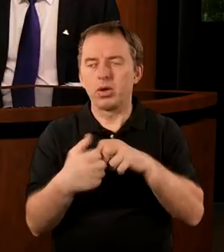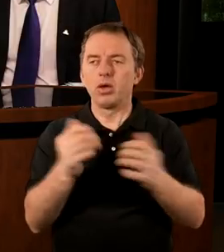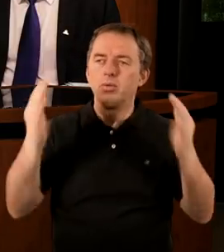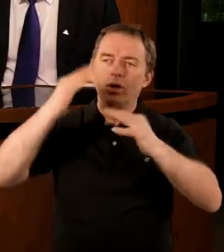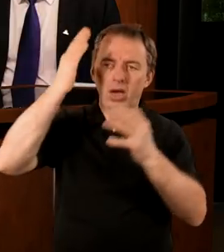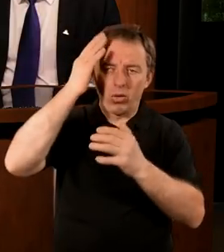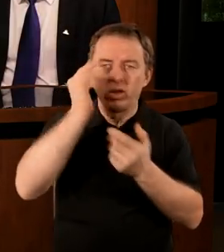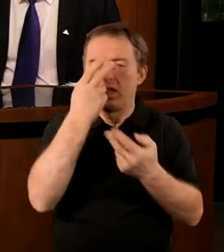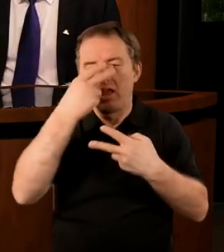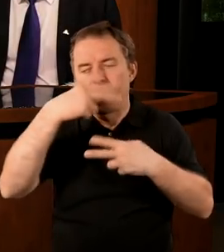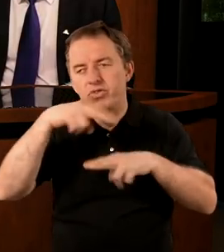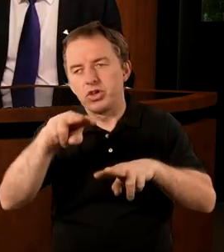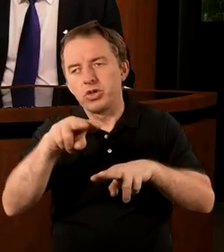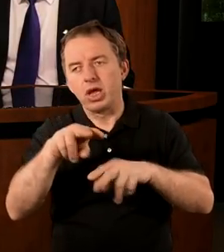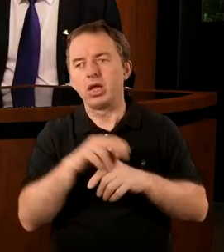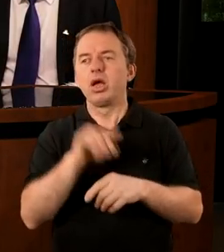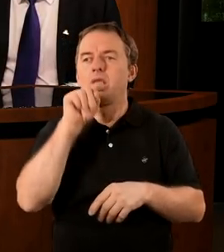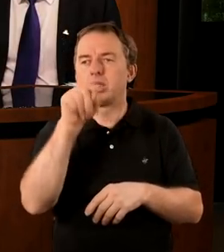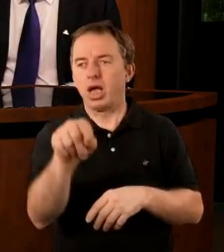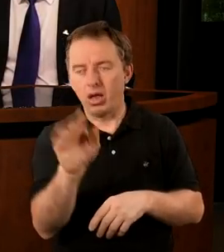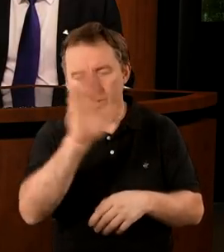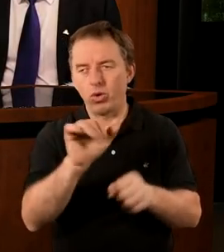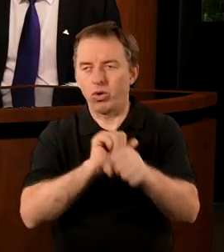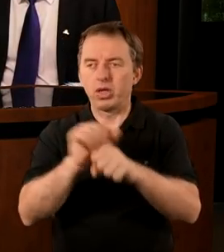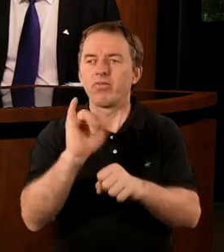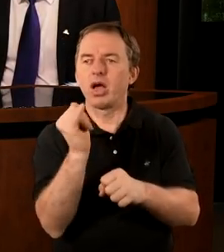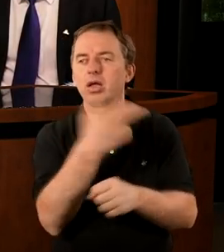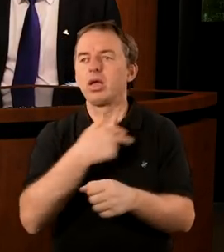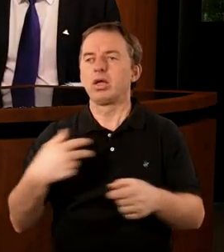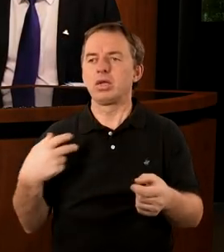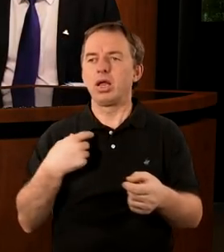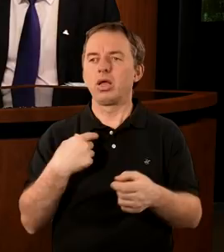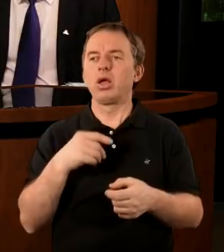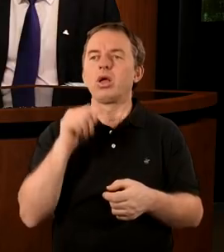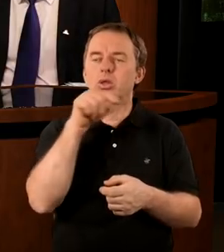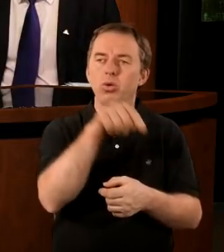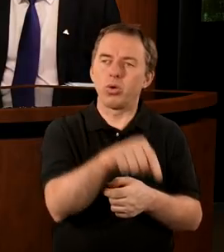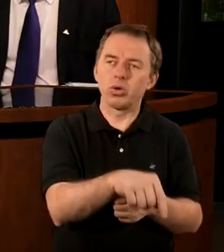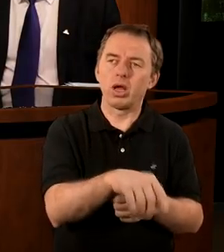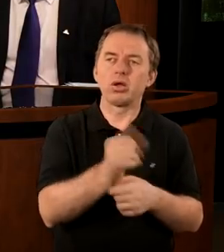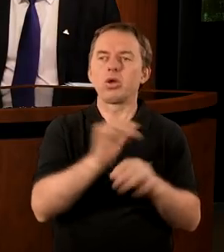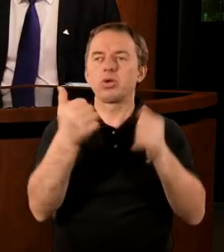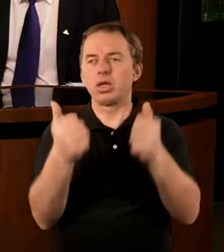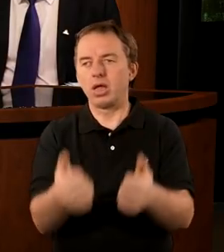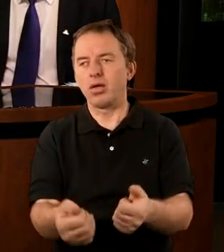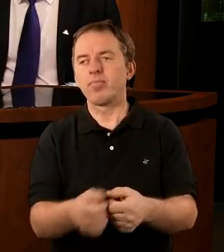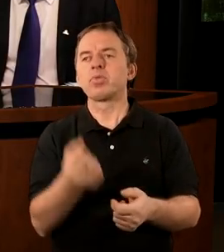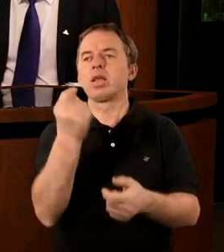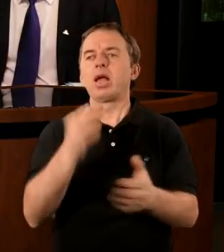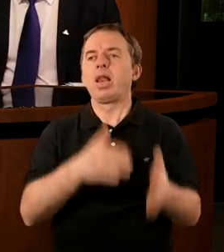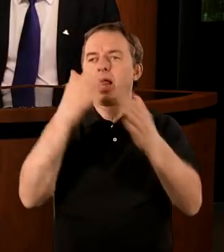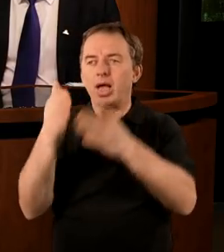zwala nam się na głowę i możemy nie widzieć tego, że Bóg jest w jakiś sposób z nami, bo tutaj coś się stało